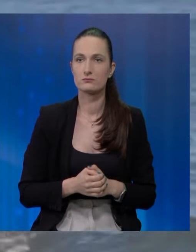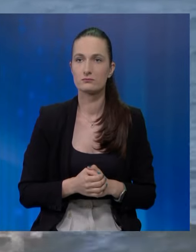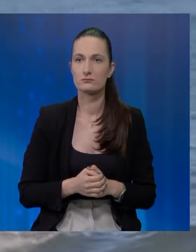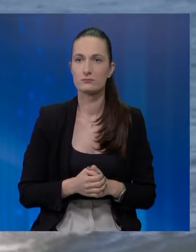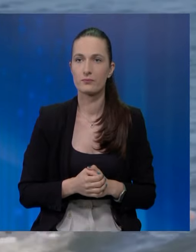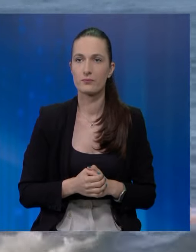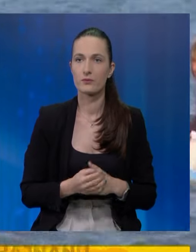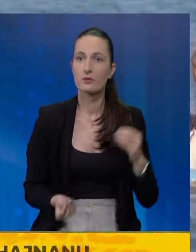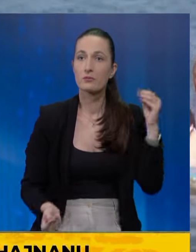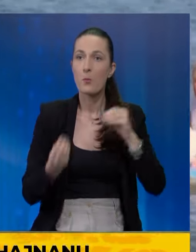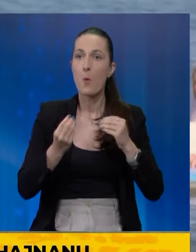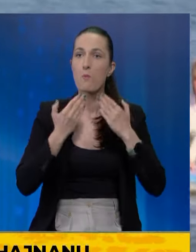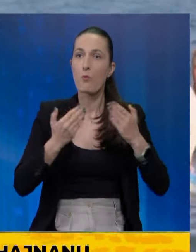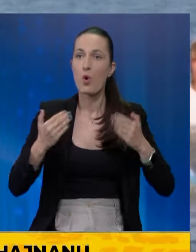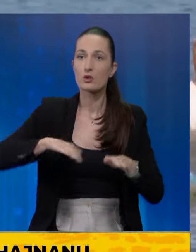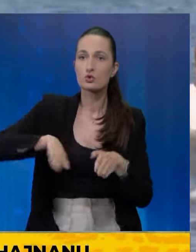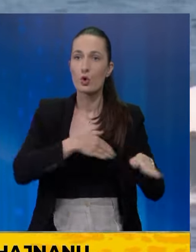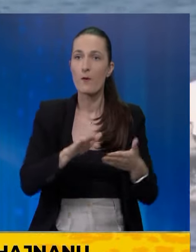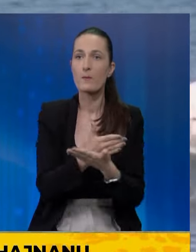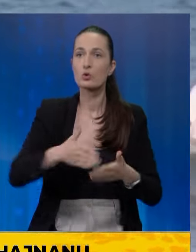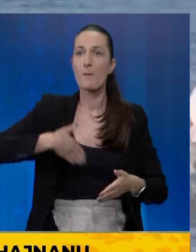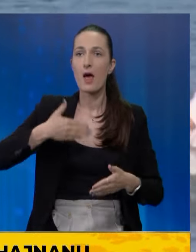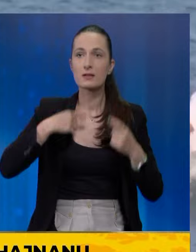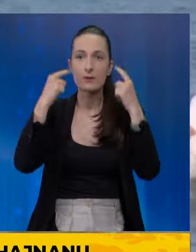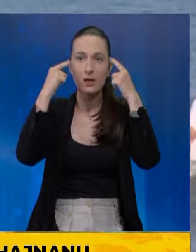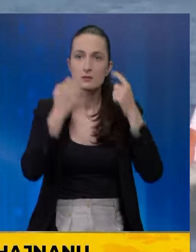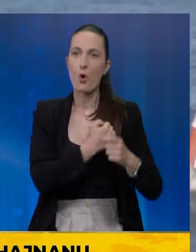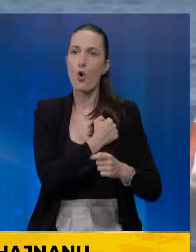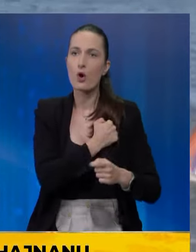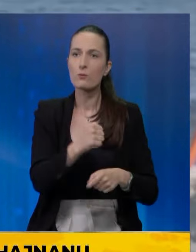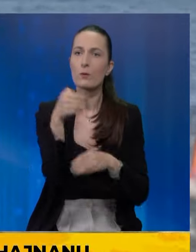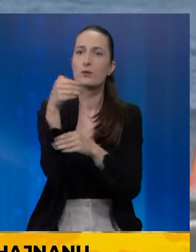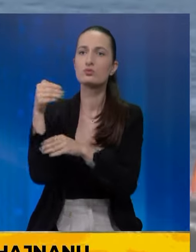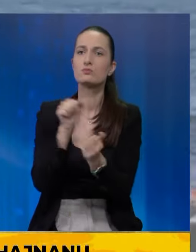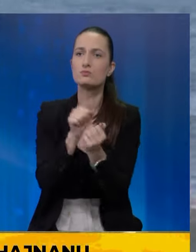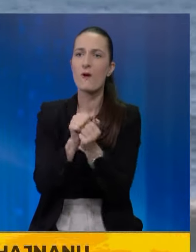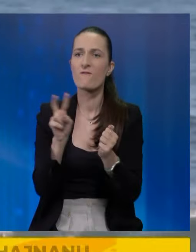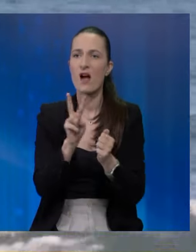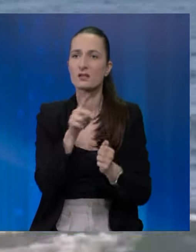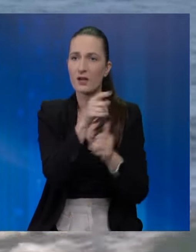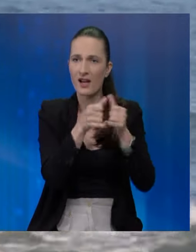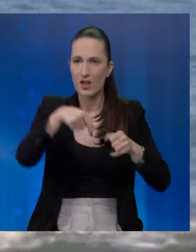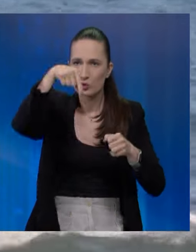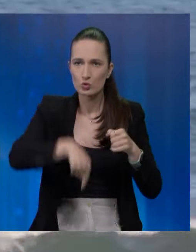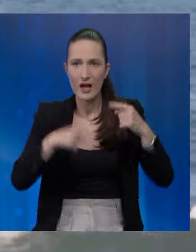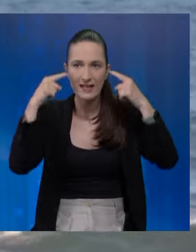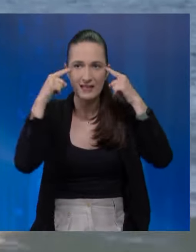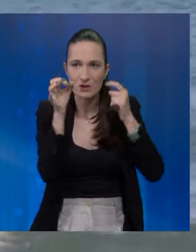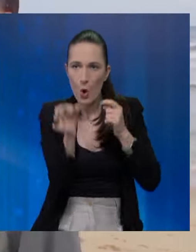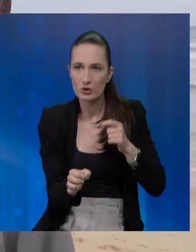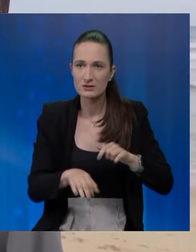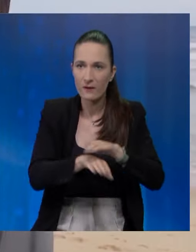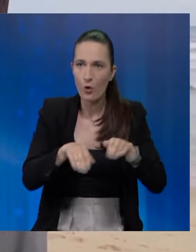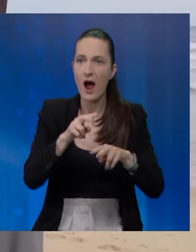Rastuće popularnost surfovanja među mladim kinezima ohrabroje preduzeće u Vaningu, gradu u južnoj kineskoj i ostrovskoj